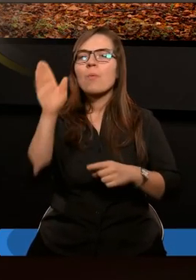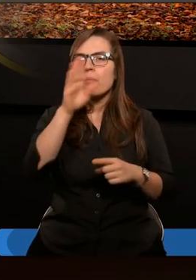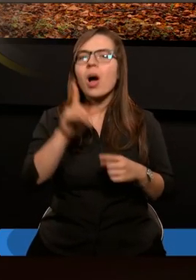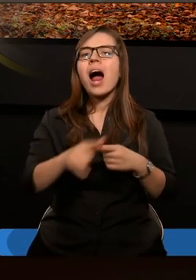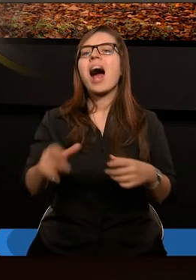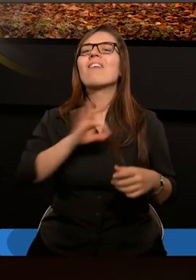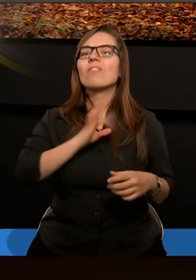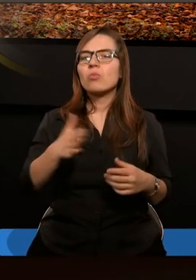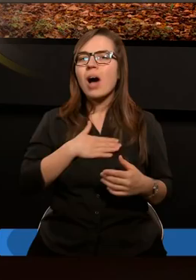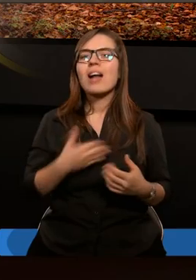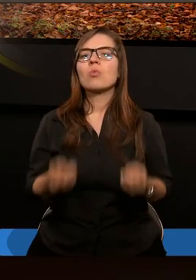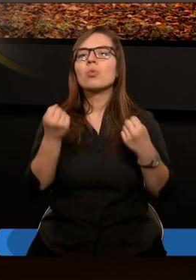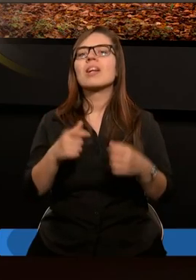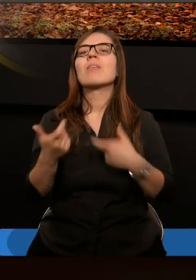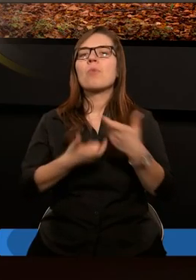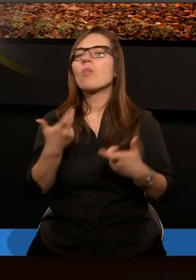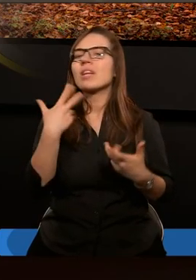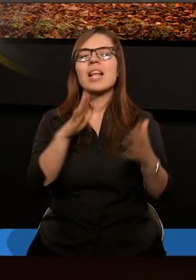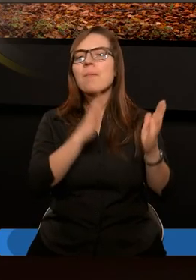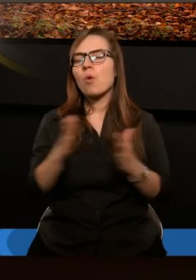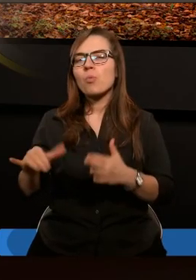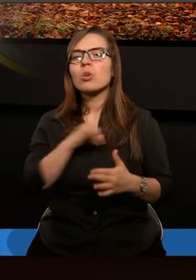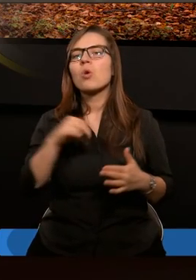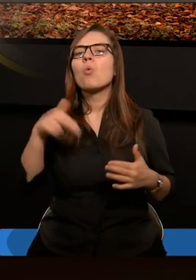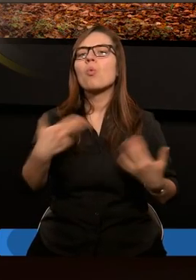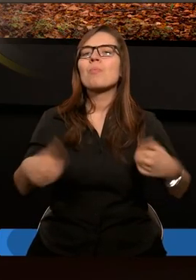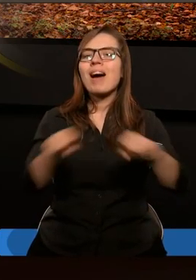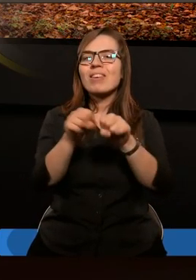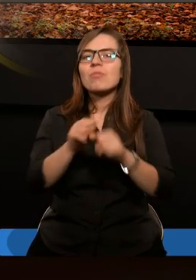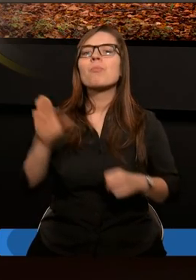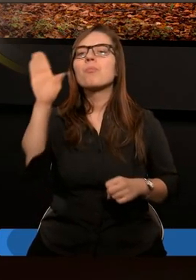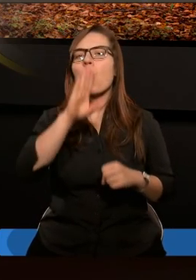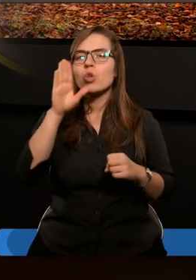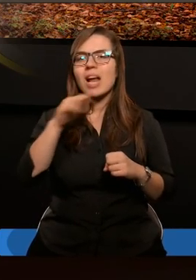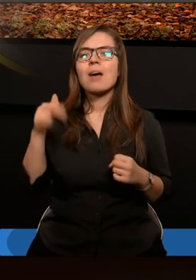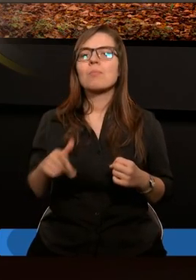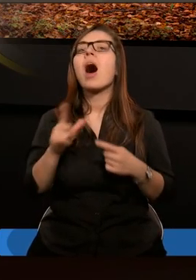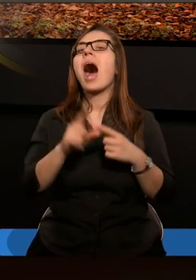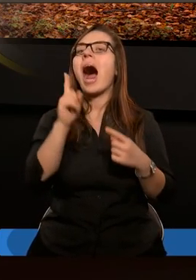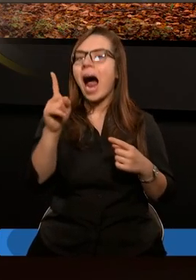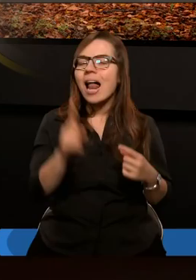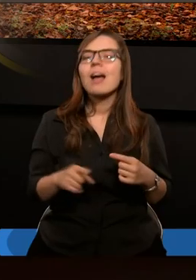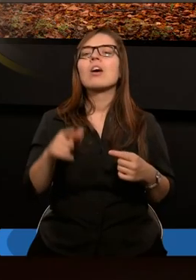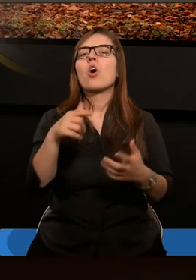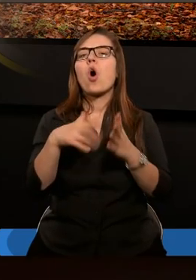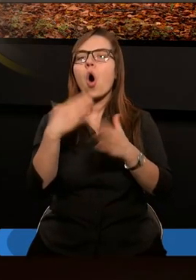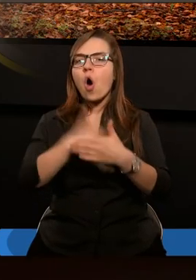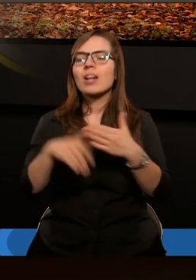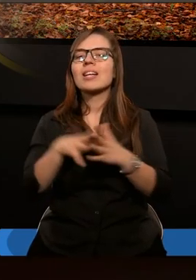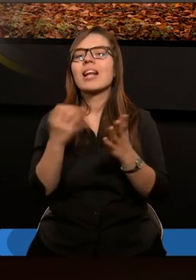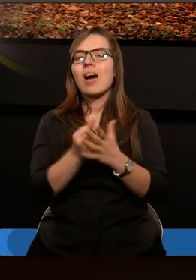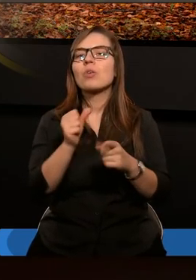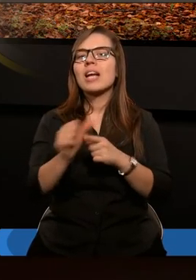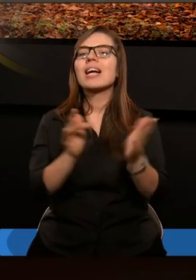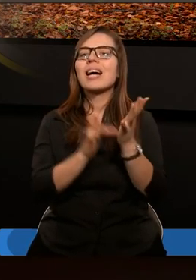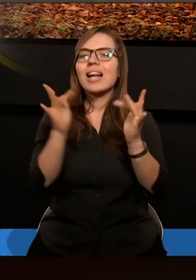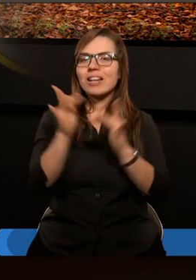własne usiłując ustanowić, nie podporządkowali się usprawiedliwieniu Bożemu. Albowiem końcem zakonu jest